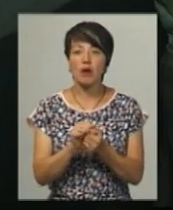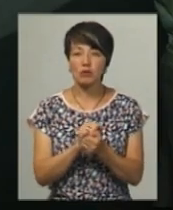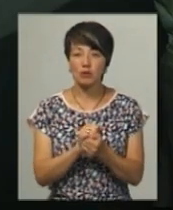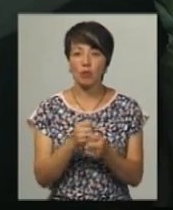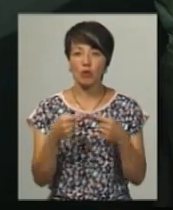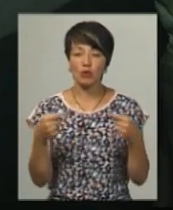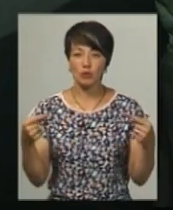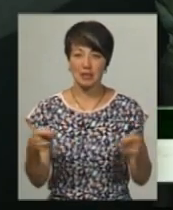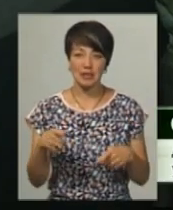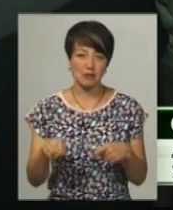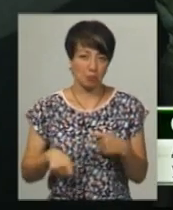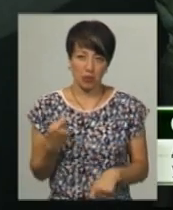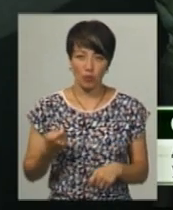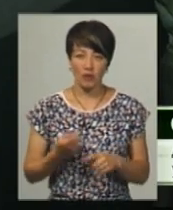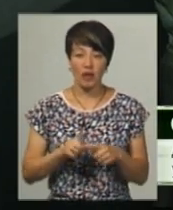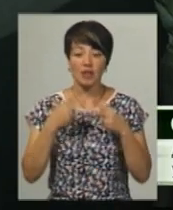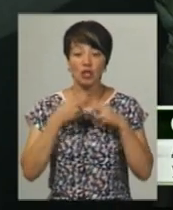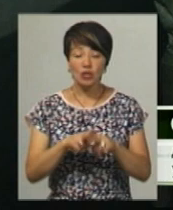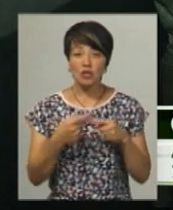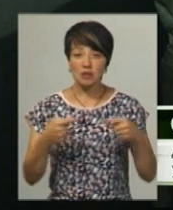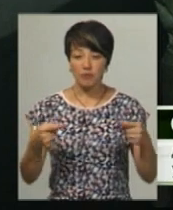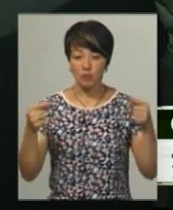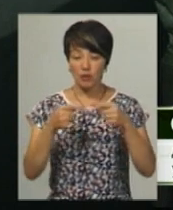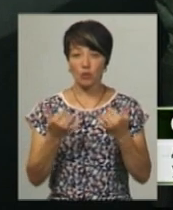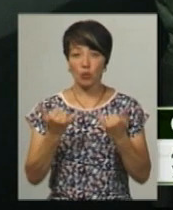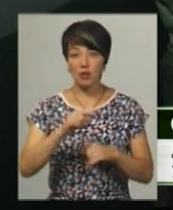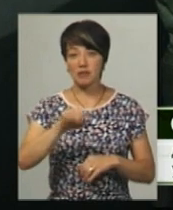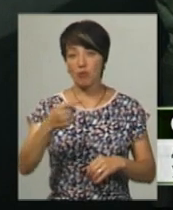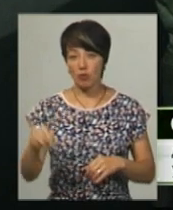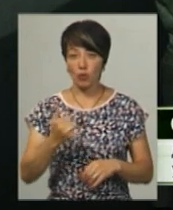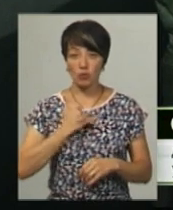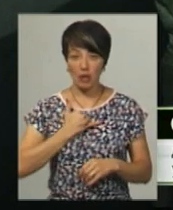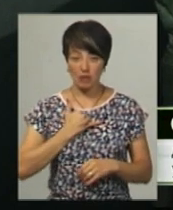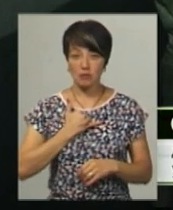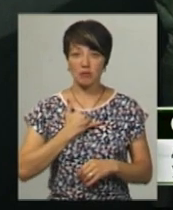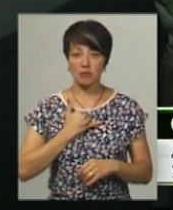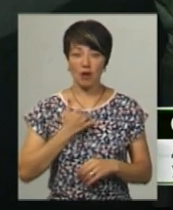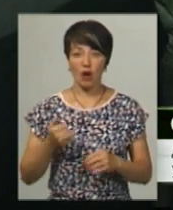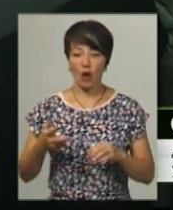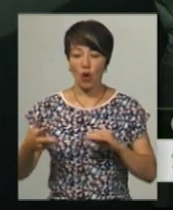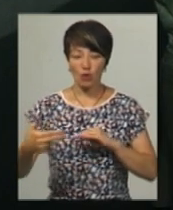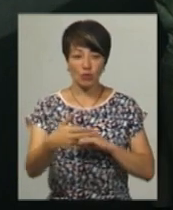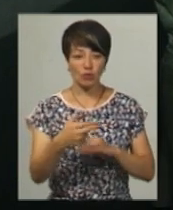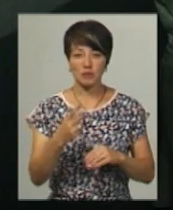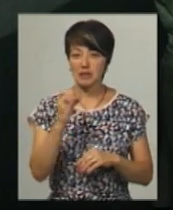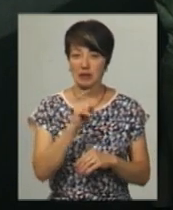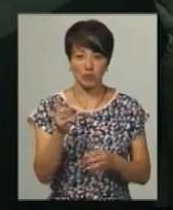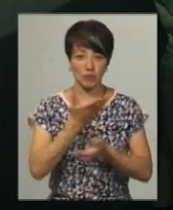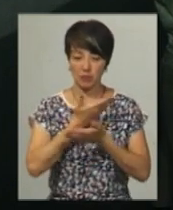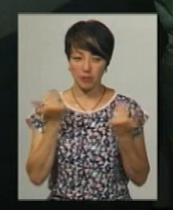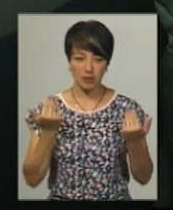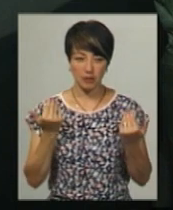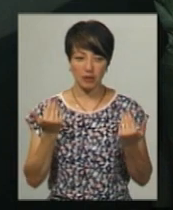Технічних засобів, які відповідали б сьогоднішнім вимогам, в нашому розкроючному картональному цеху немає.